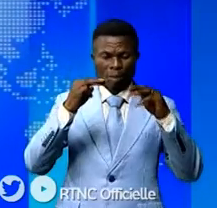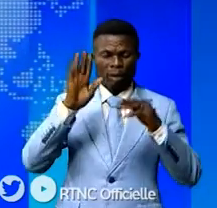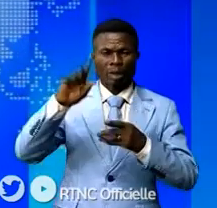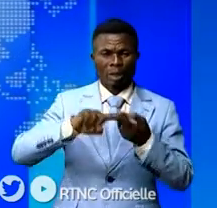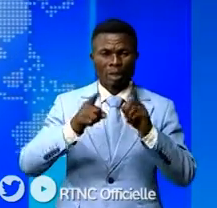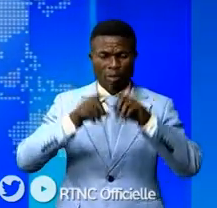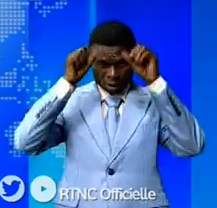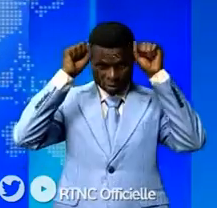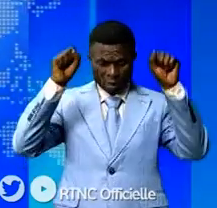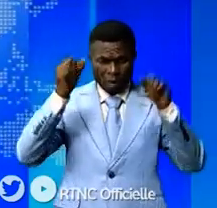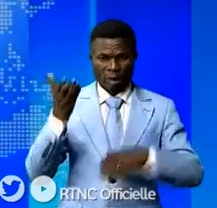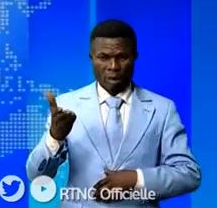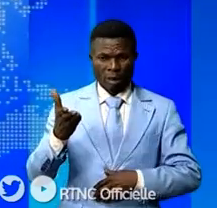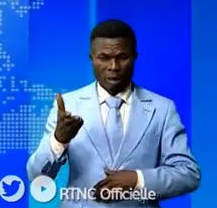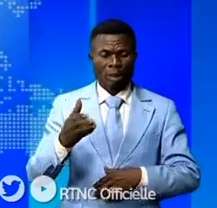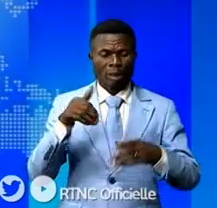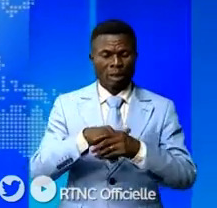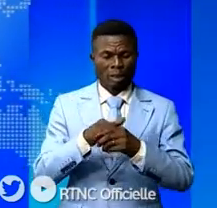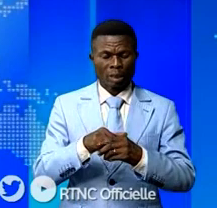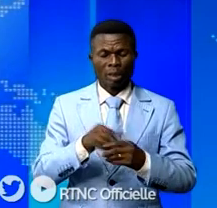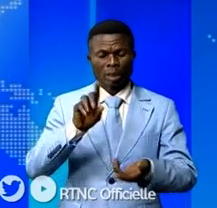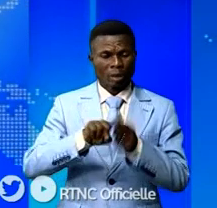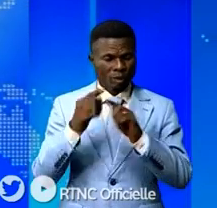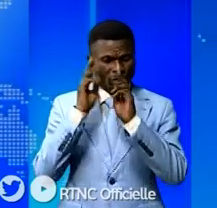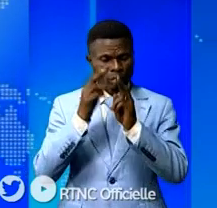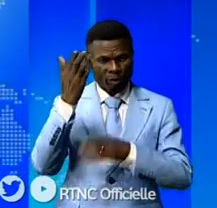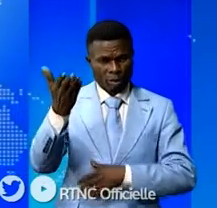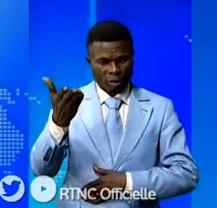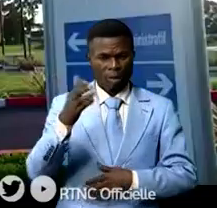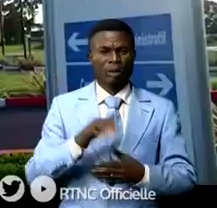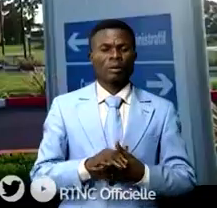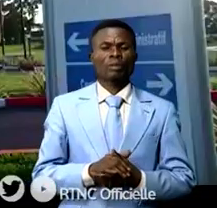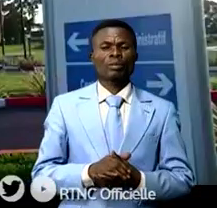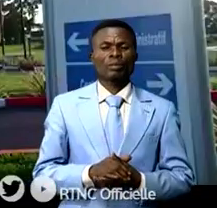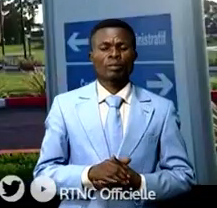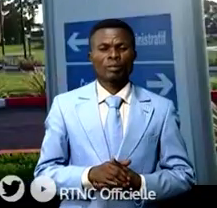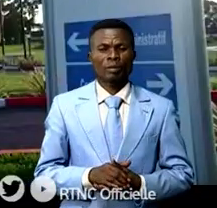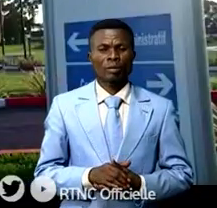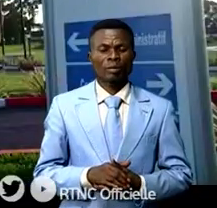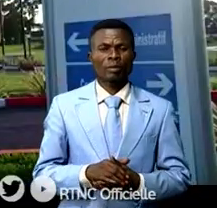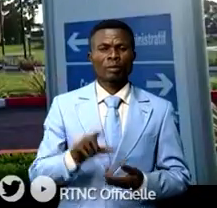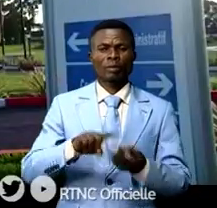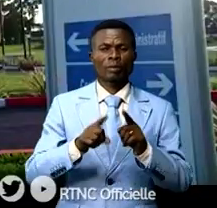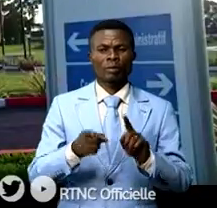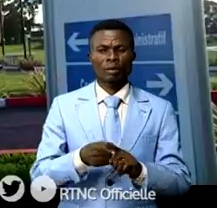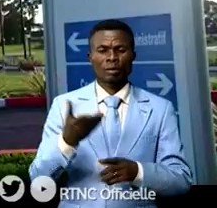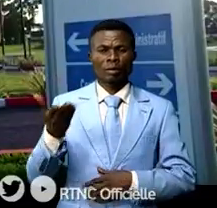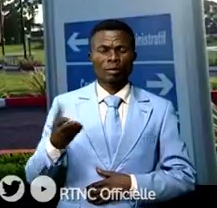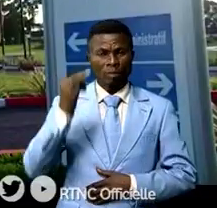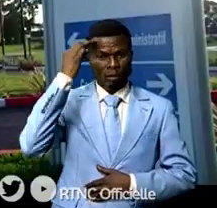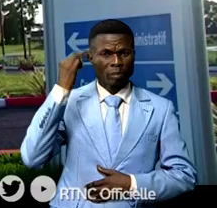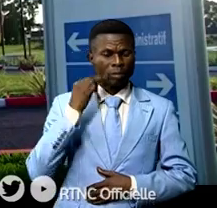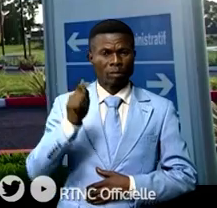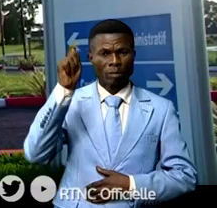homologue tchadien Idriss Déby, Blondine Zovot et Fiss Matondo pour le reportage. Amin Abbasidik, ministre